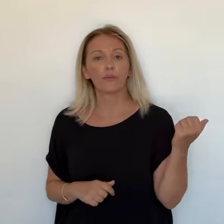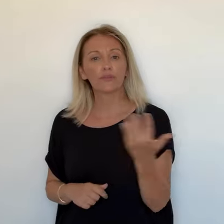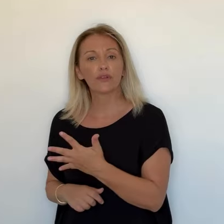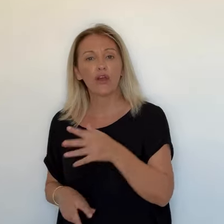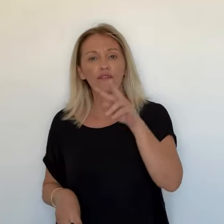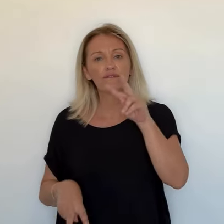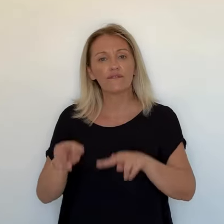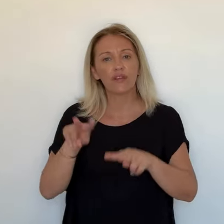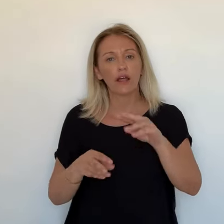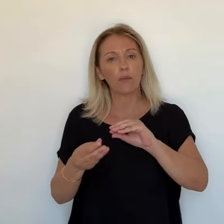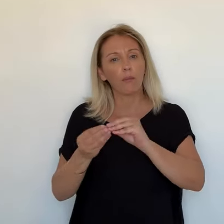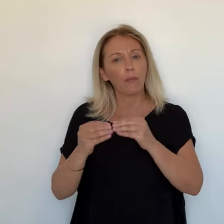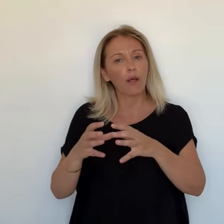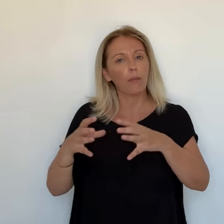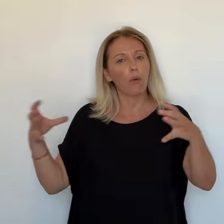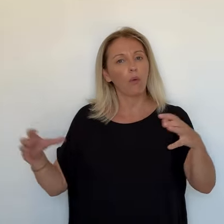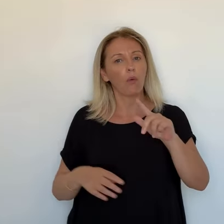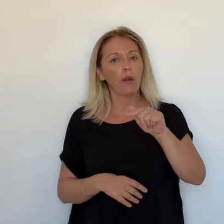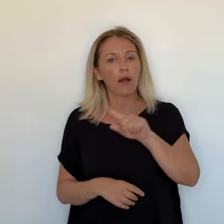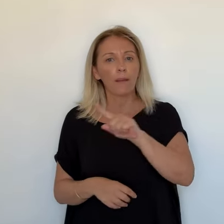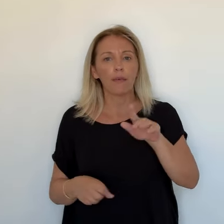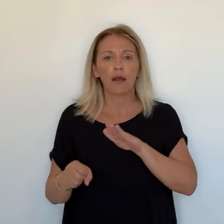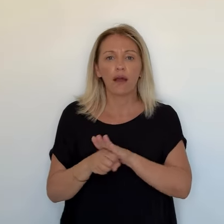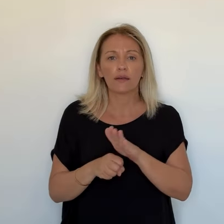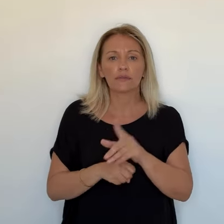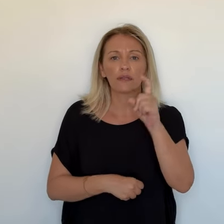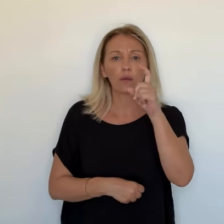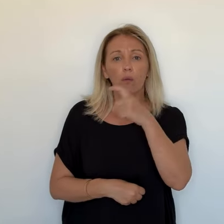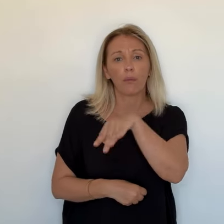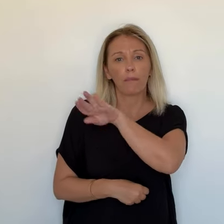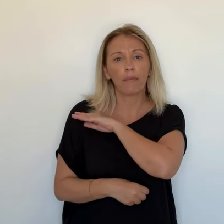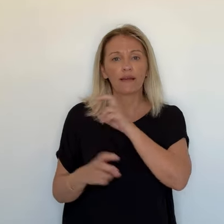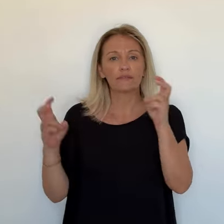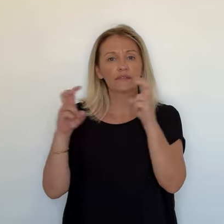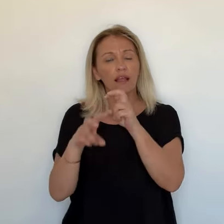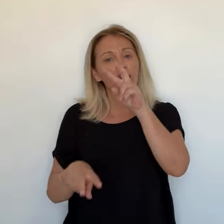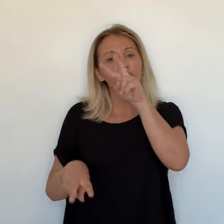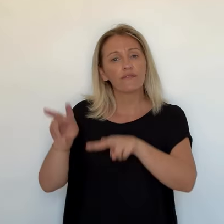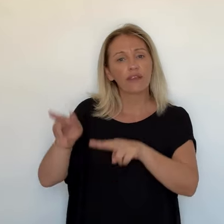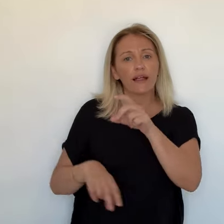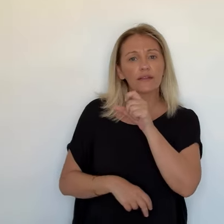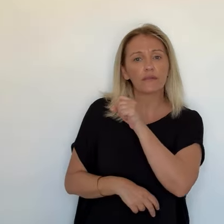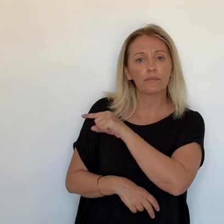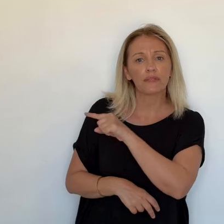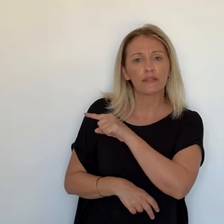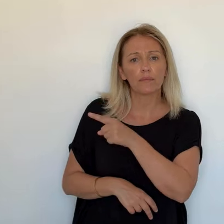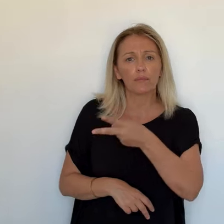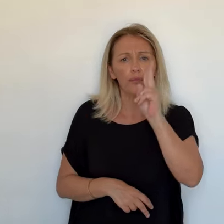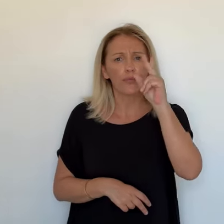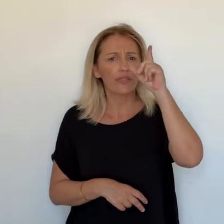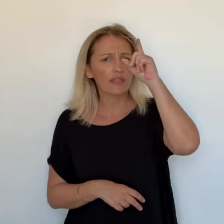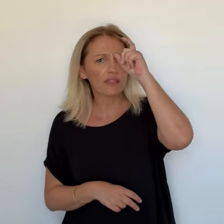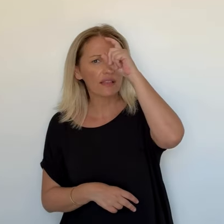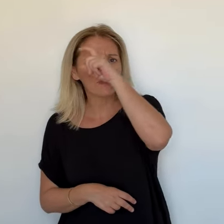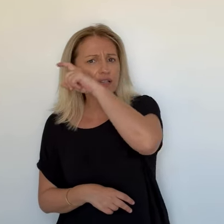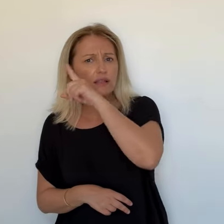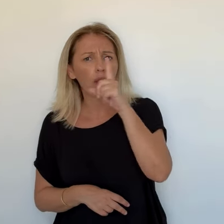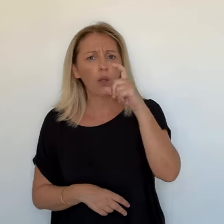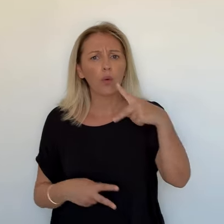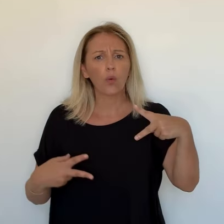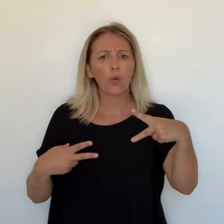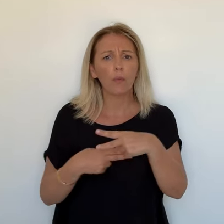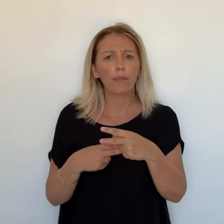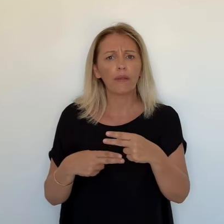Les conséquences concrètes de la sécheresse, le manque d'eau se fait ressentir dans de nombreuses communes. Une situation particulièrement inquiétante à